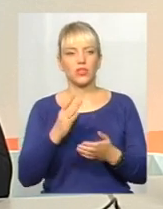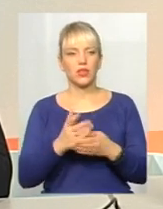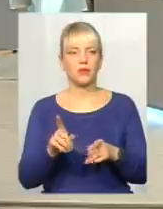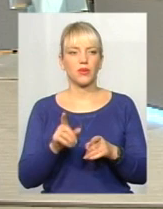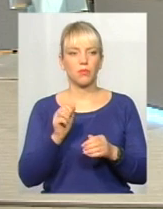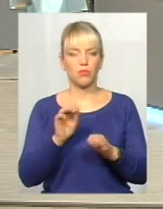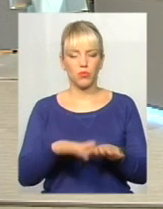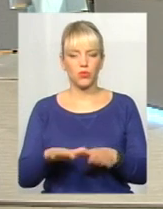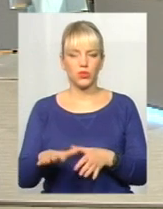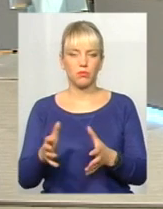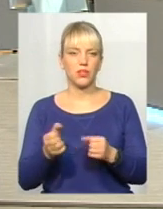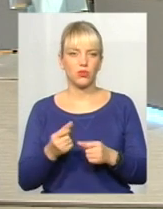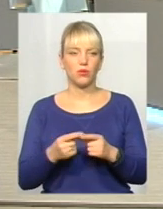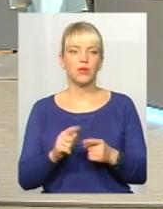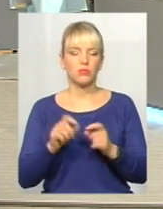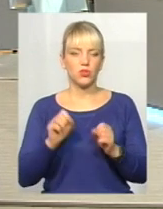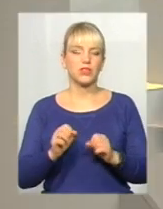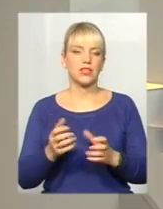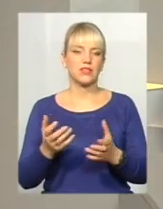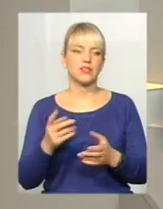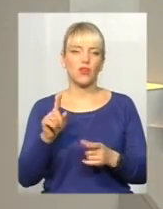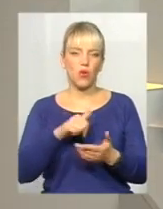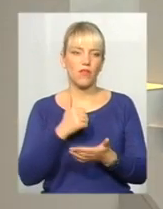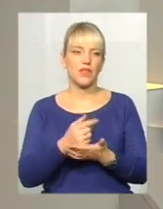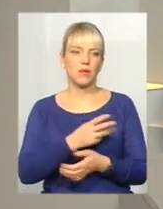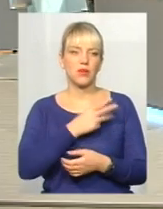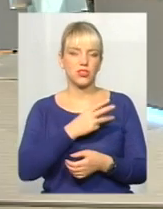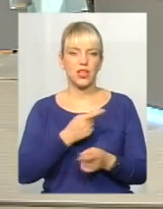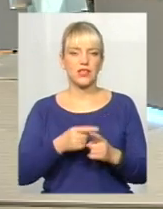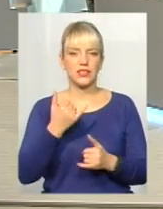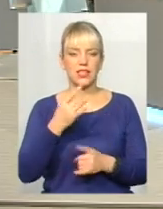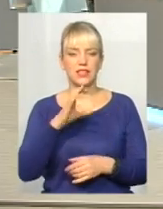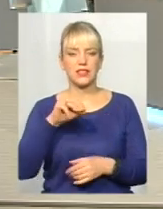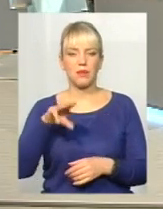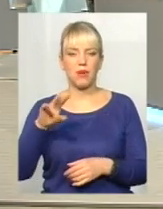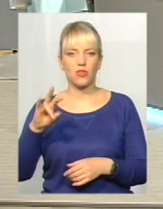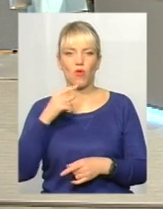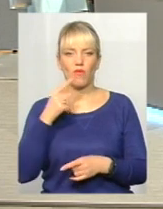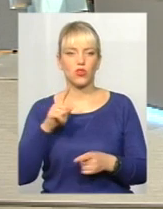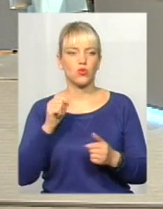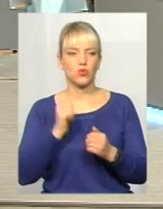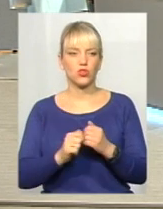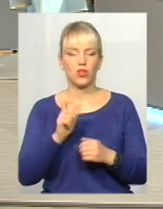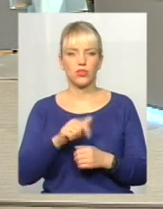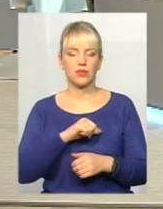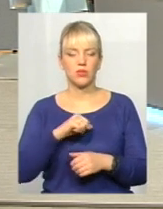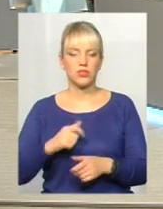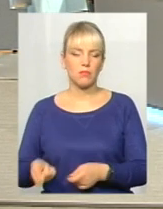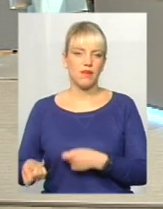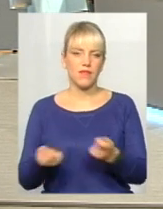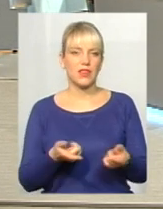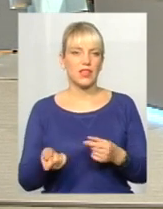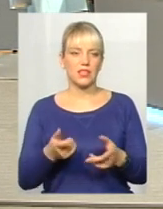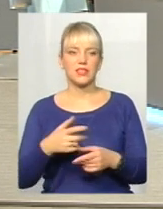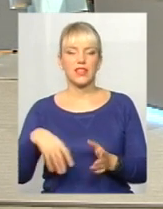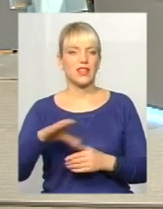їх можна знайти в інтернеті, аби шукати. Аби було бажання. Наразі Степан говорить про те, що кожна людина може в цей пункт віднести, але не всі люди будуть